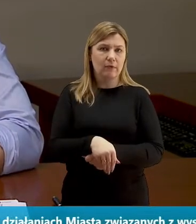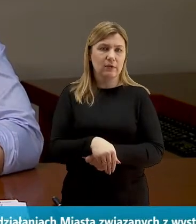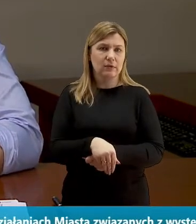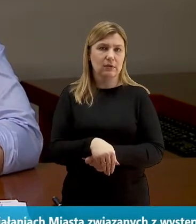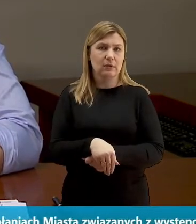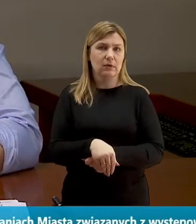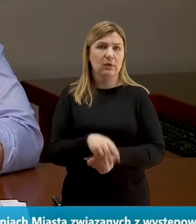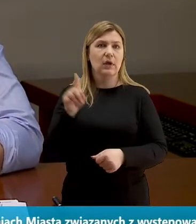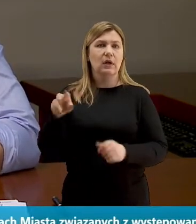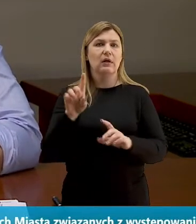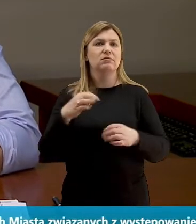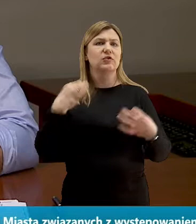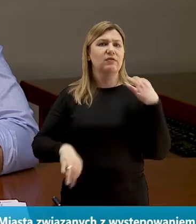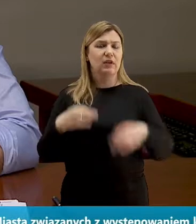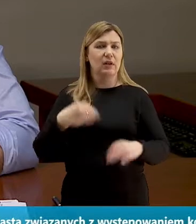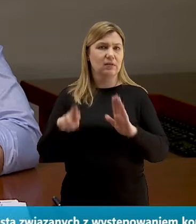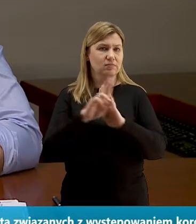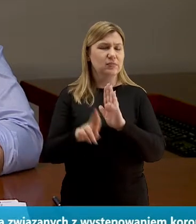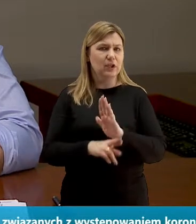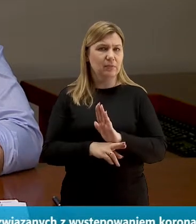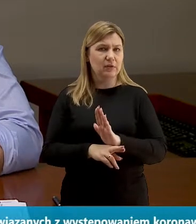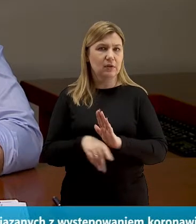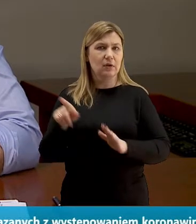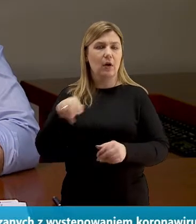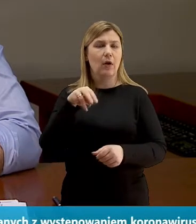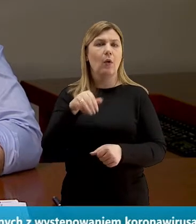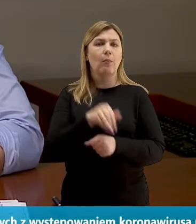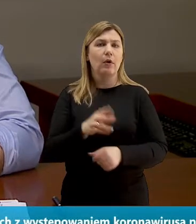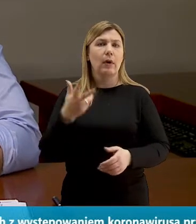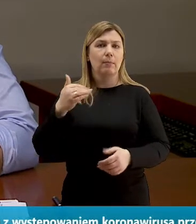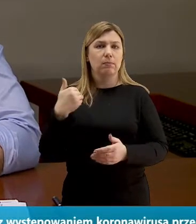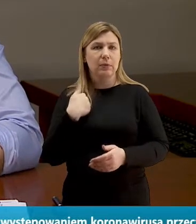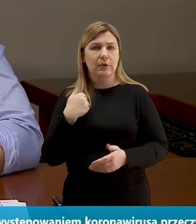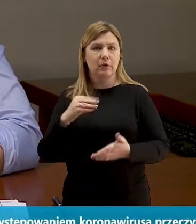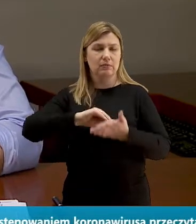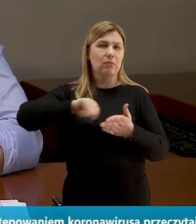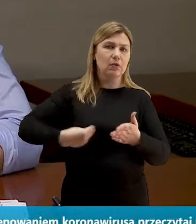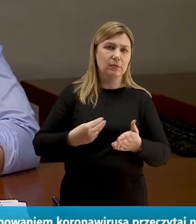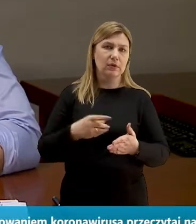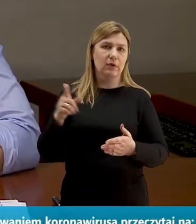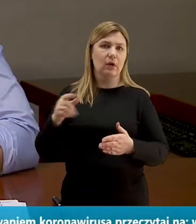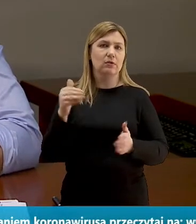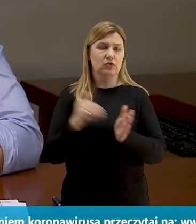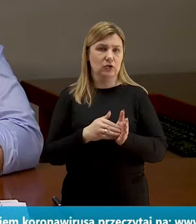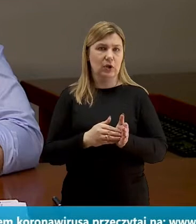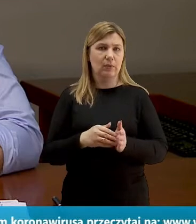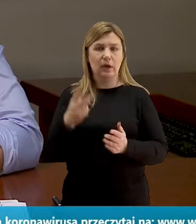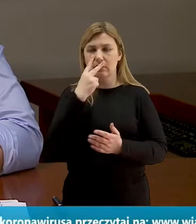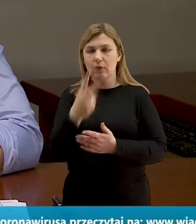kodeks cywilny, umowy, które na te wycieczki były przez Państwa zawierane, więc trzeba po prostu sięgnąć do treści tych